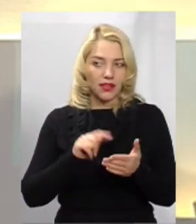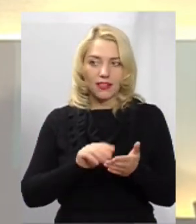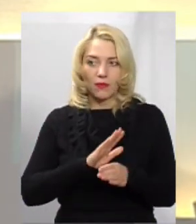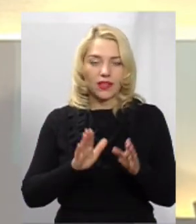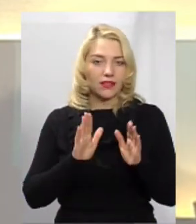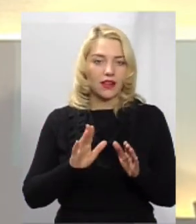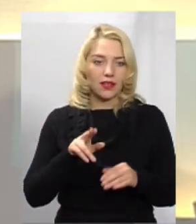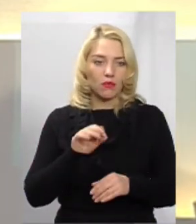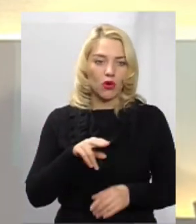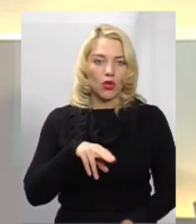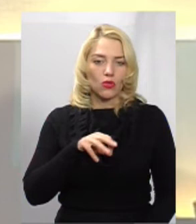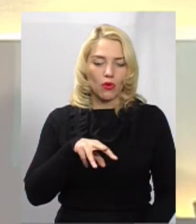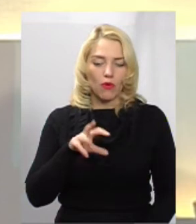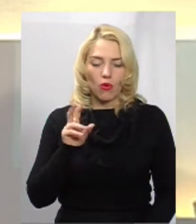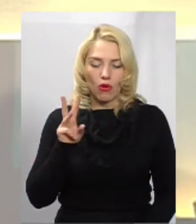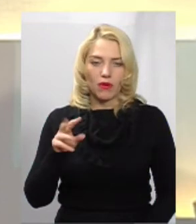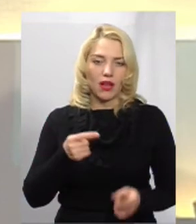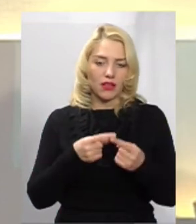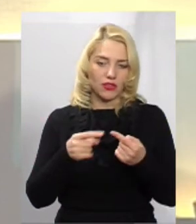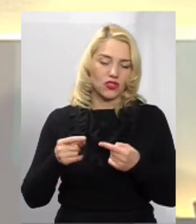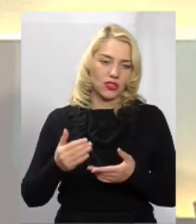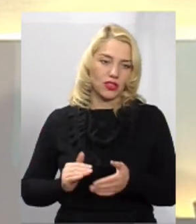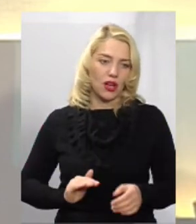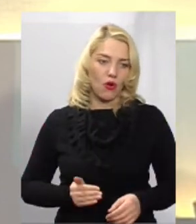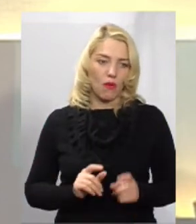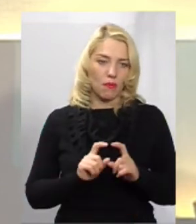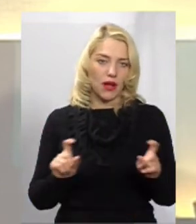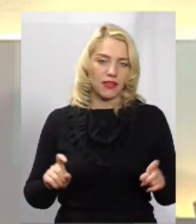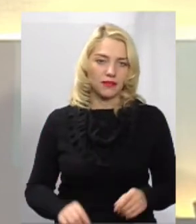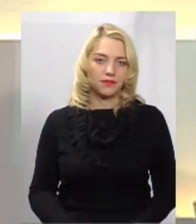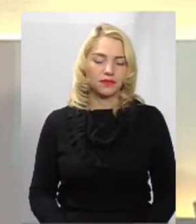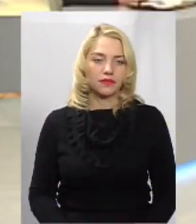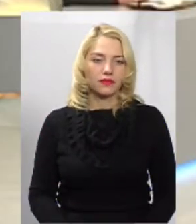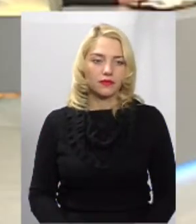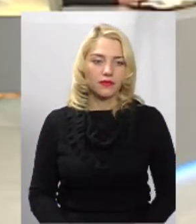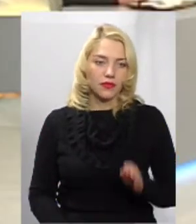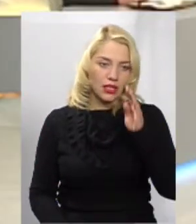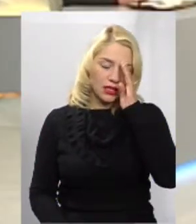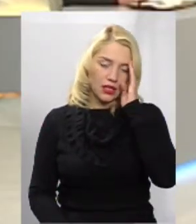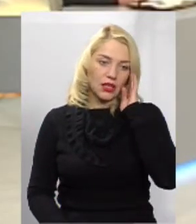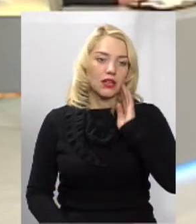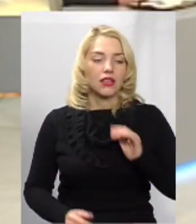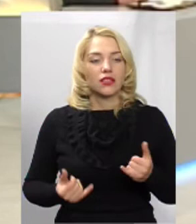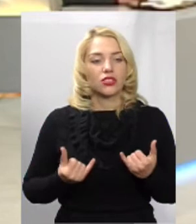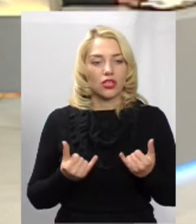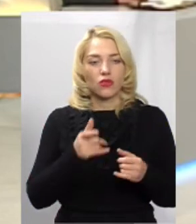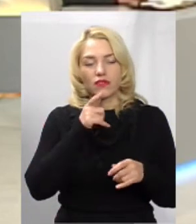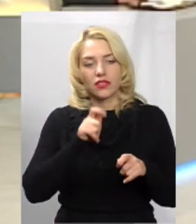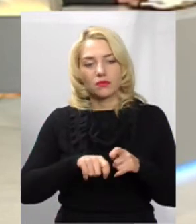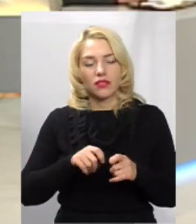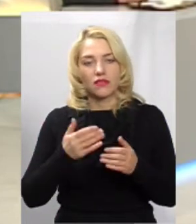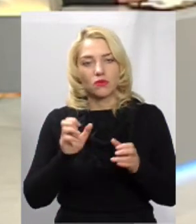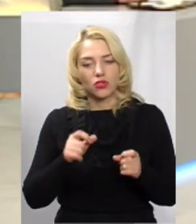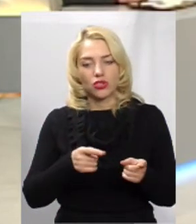тільки по Думкому, такі питання і по інших компаніях, в тому числі муніципальних. Шановні експерти, ви можете долучатися до нашої